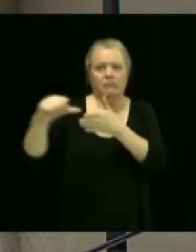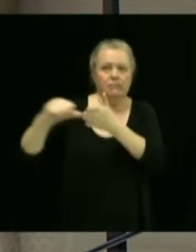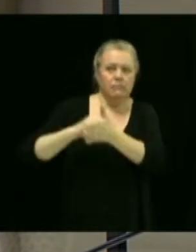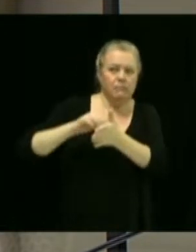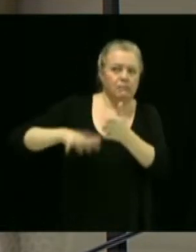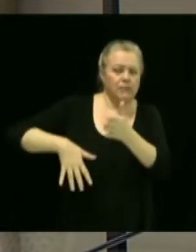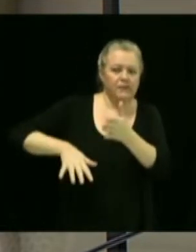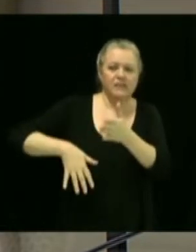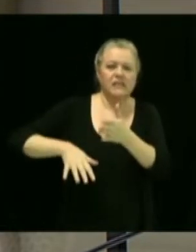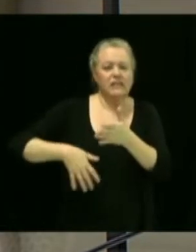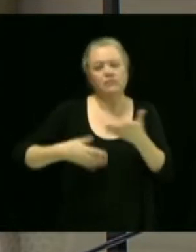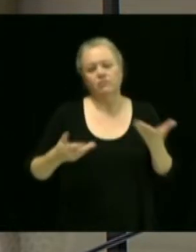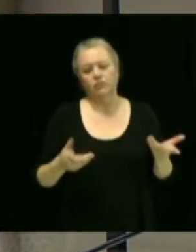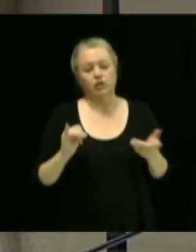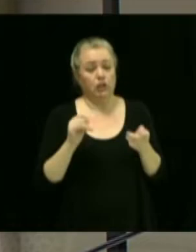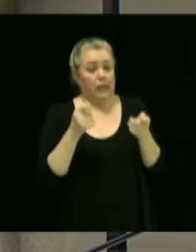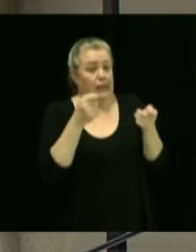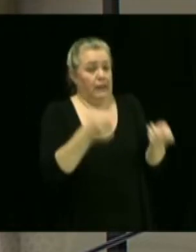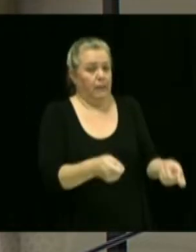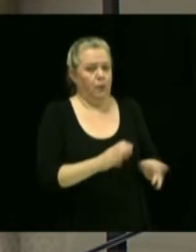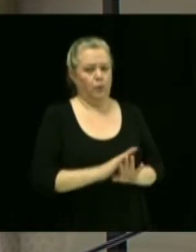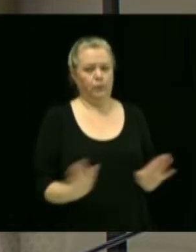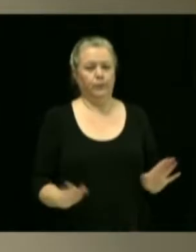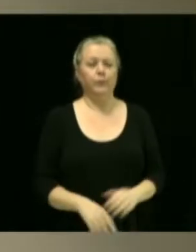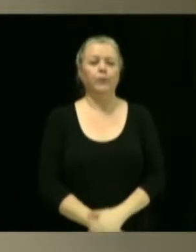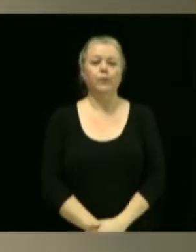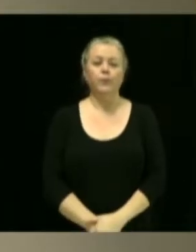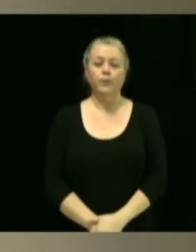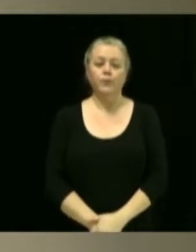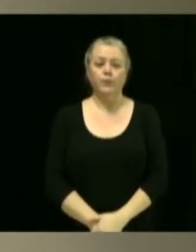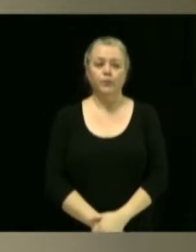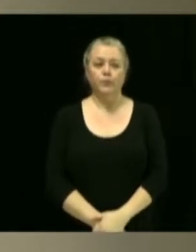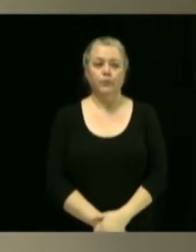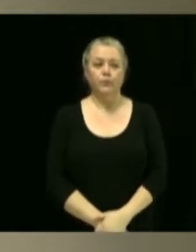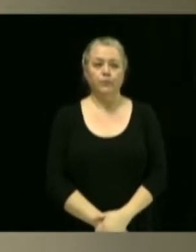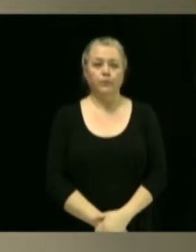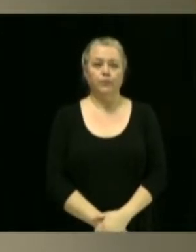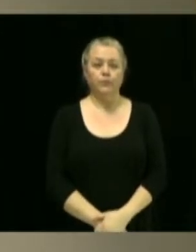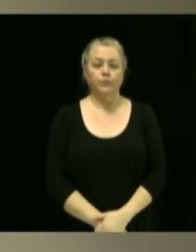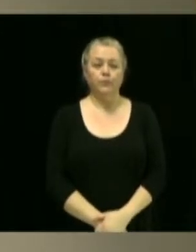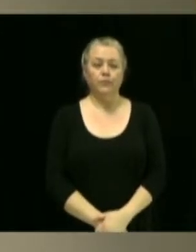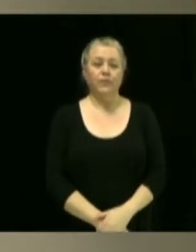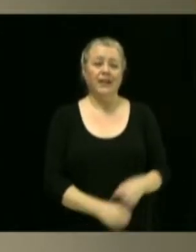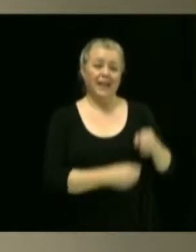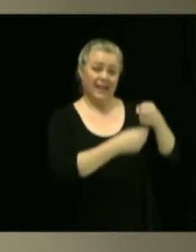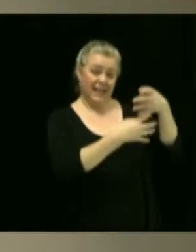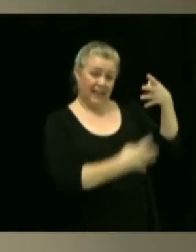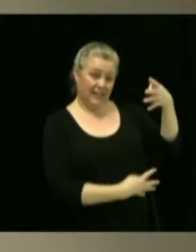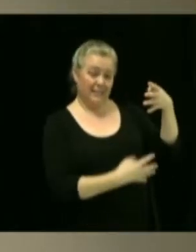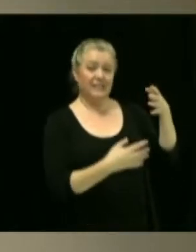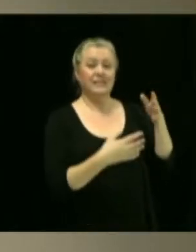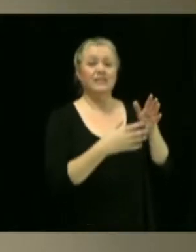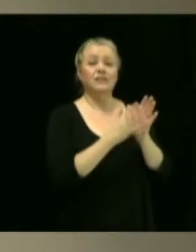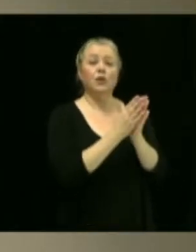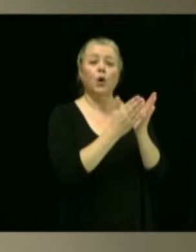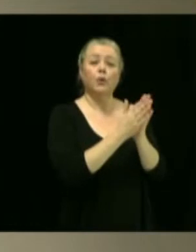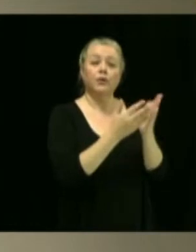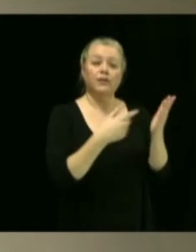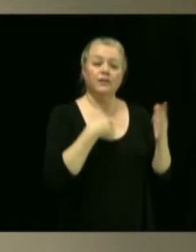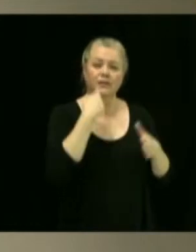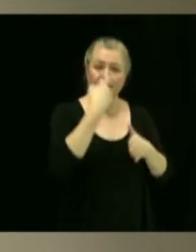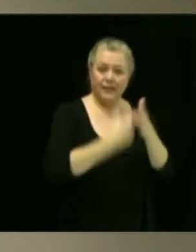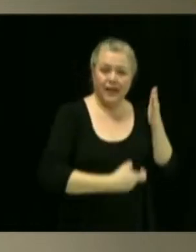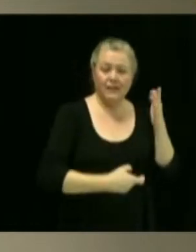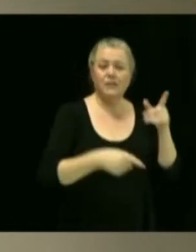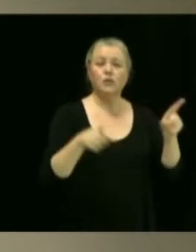Alors, il s'agit d'un dépôt tout simplement, M. le maire. Parfait. Liste des comptes de taxes et des comptes spéciaux